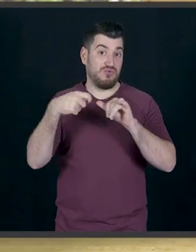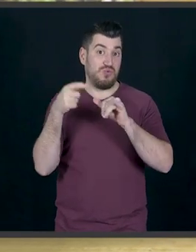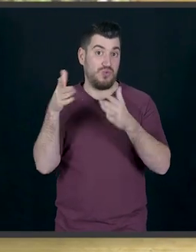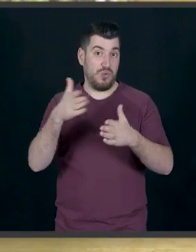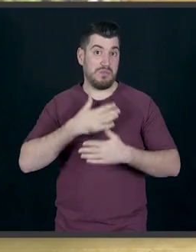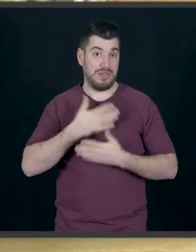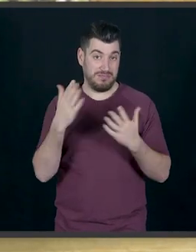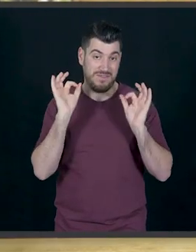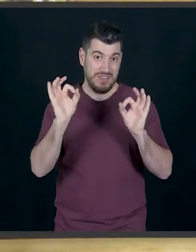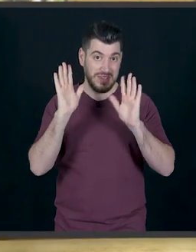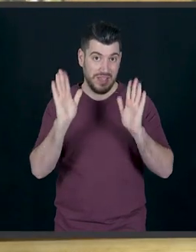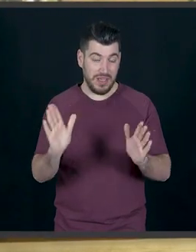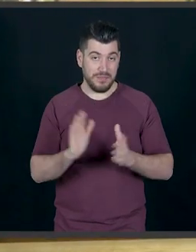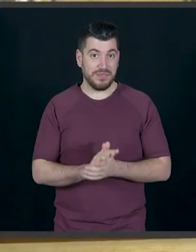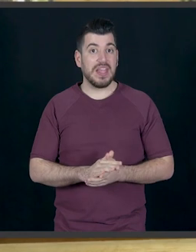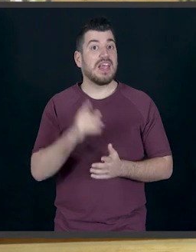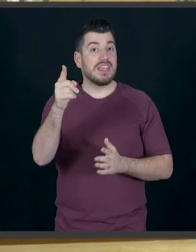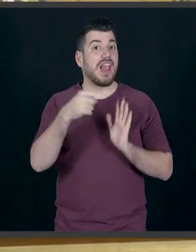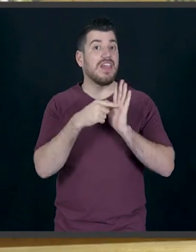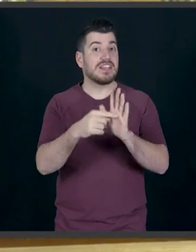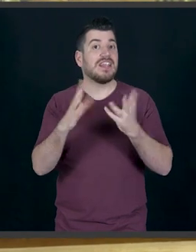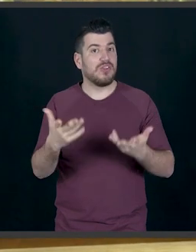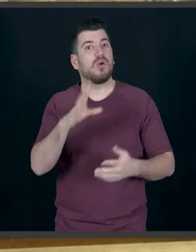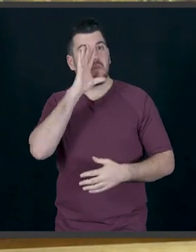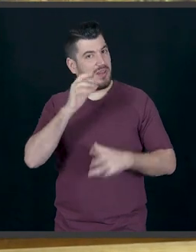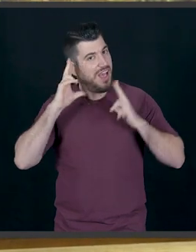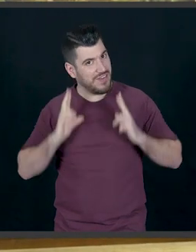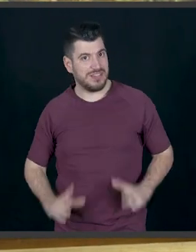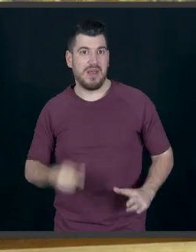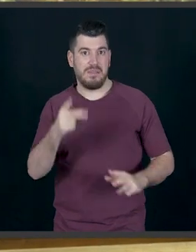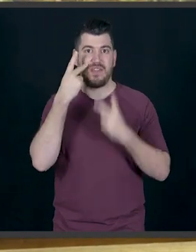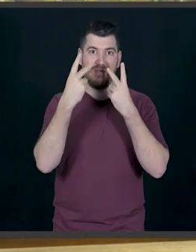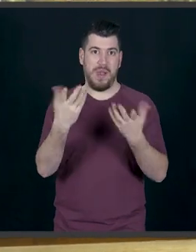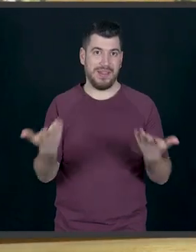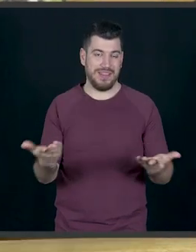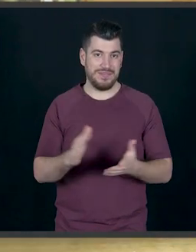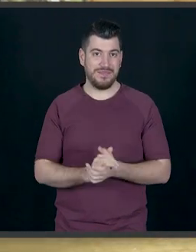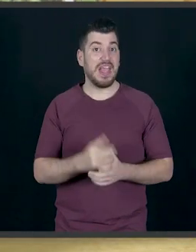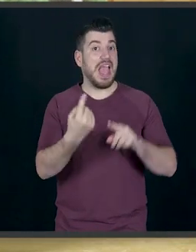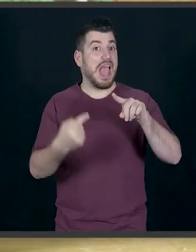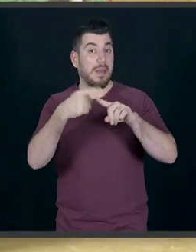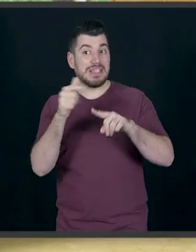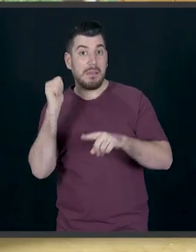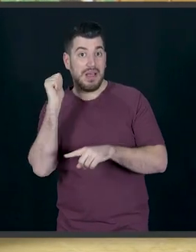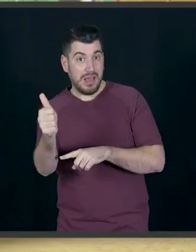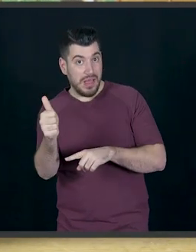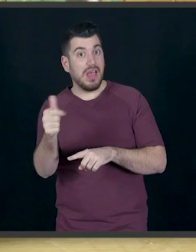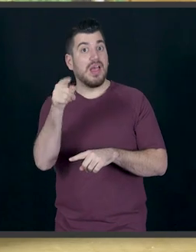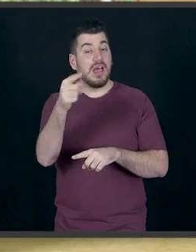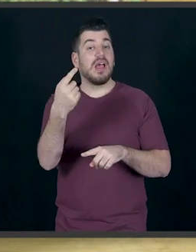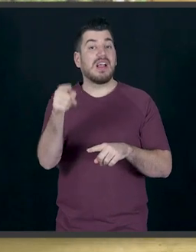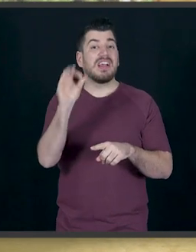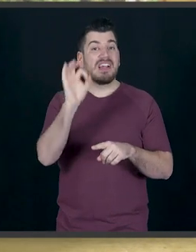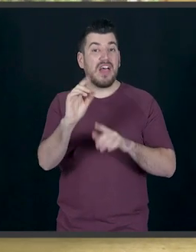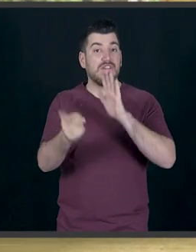Οπωσδήποτε πρέπει να κάνετε subscribe για να μας δείξετε ότι είστε ευχαριστημένοι με αυτό που βλέπετε. Επίσης άμα κάνετε subscribe να ξέρετε ότι θα παίρνετε